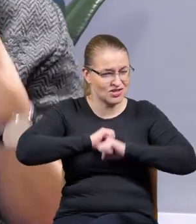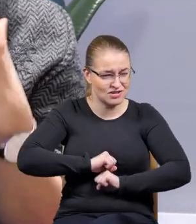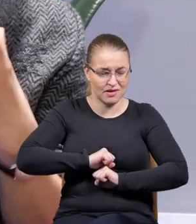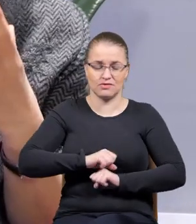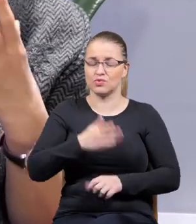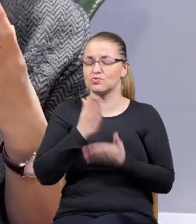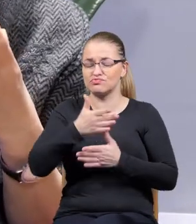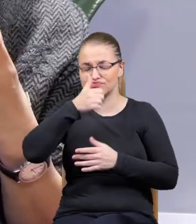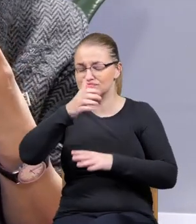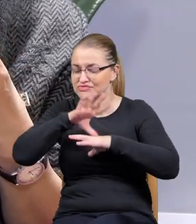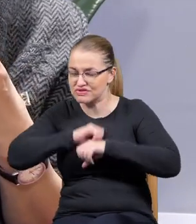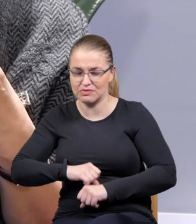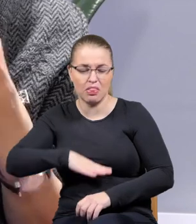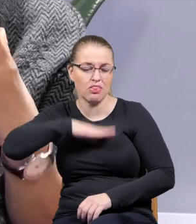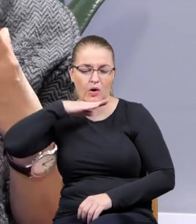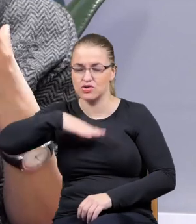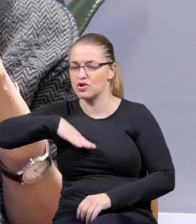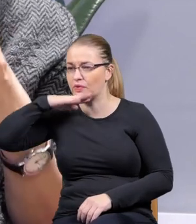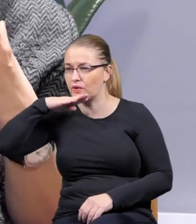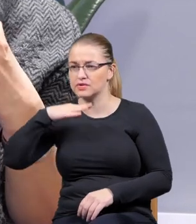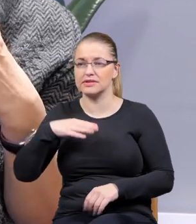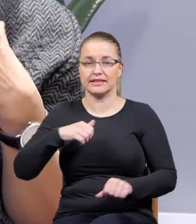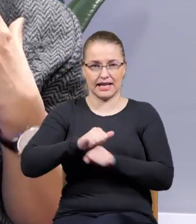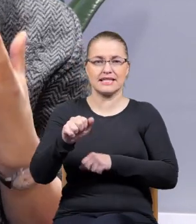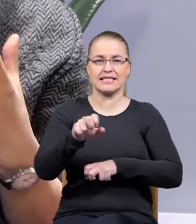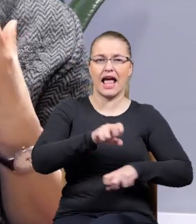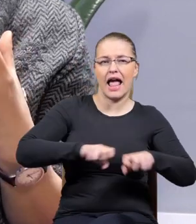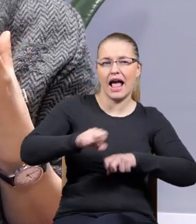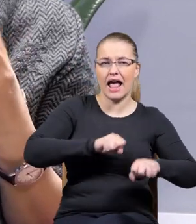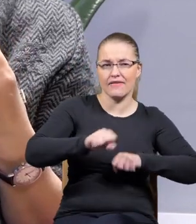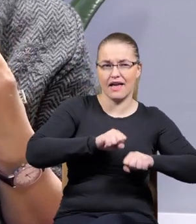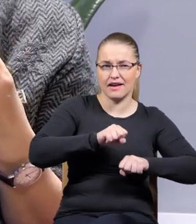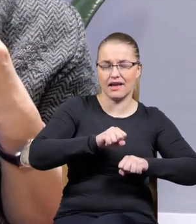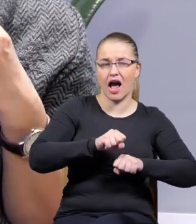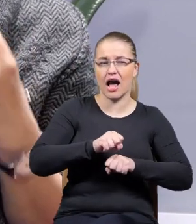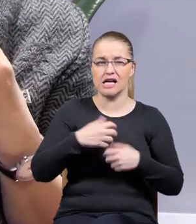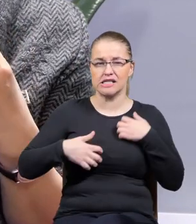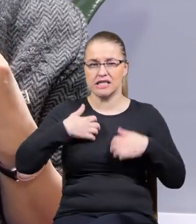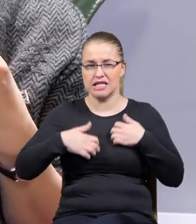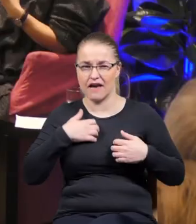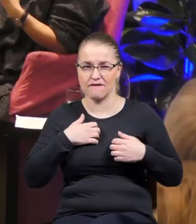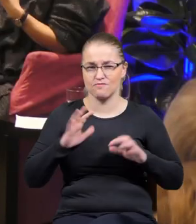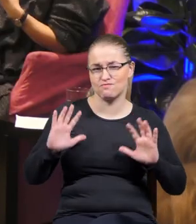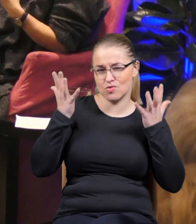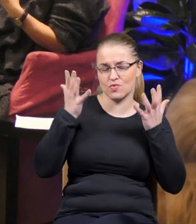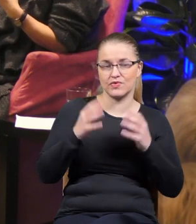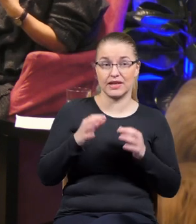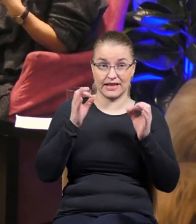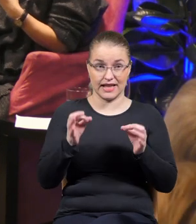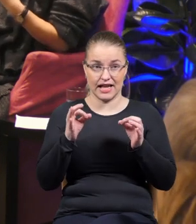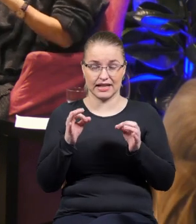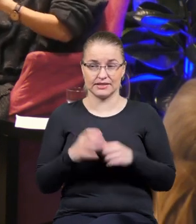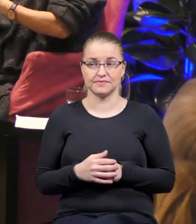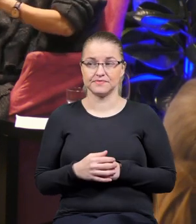nie wytrzymam tego dłużej. Jest to taka energia gniewu i właśnie buntu i że teraz dzieje się coś takiego, że